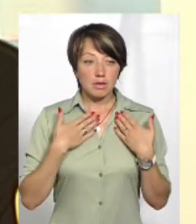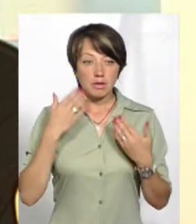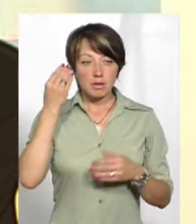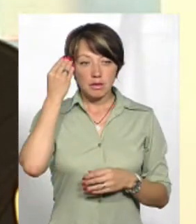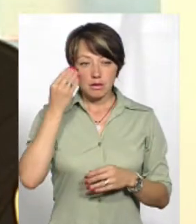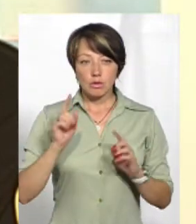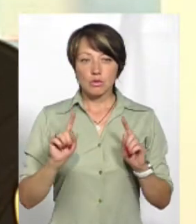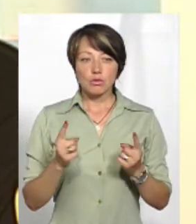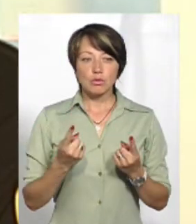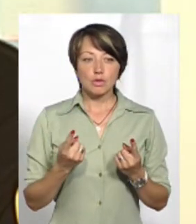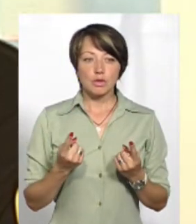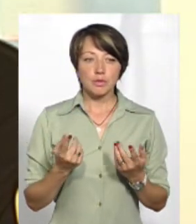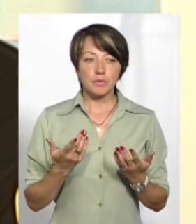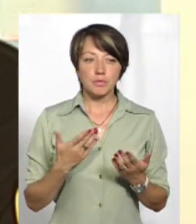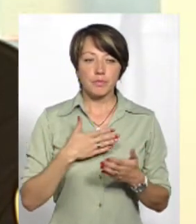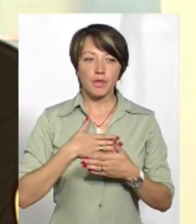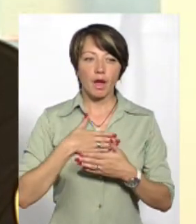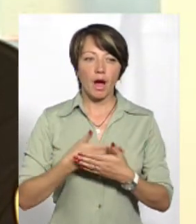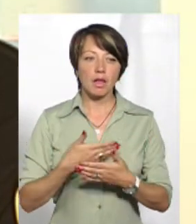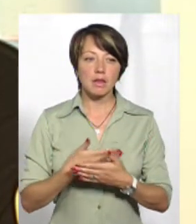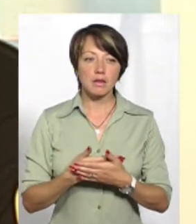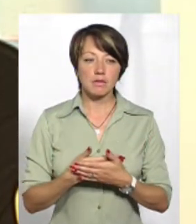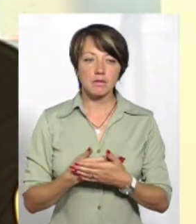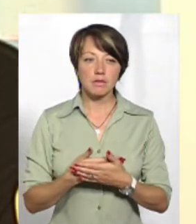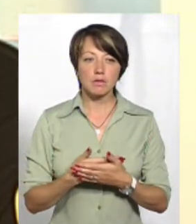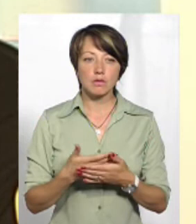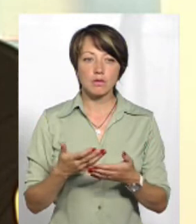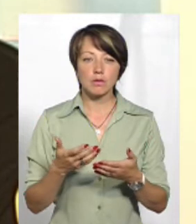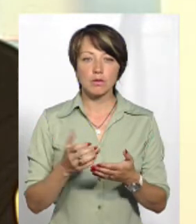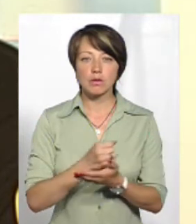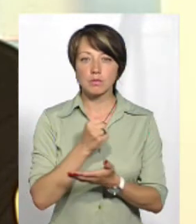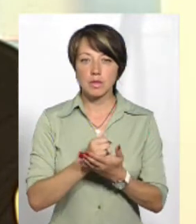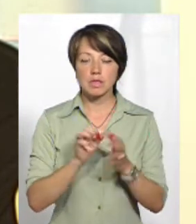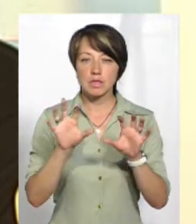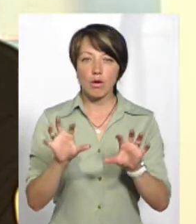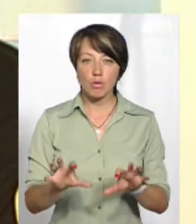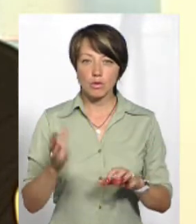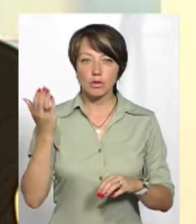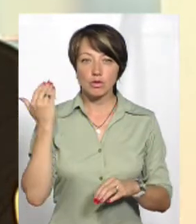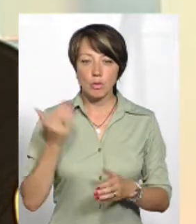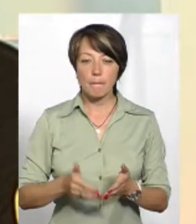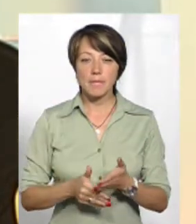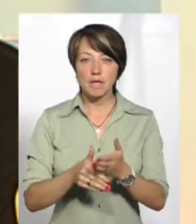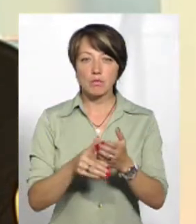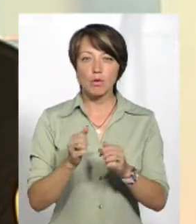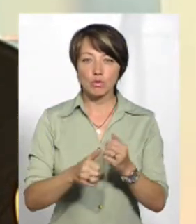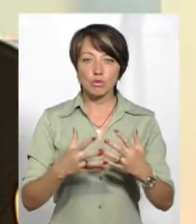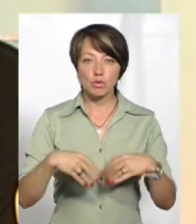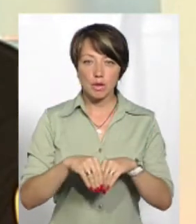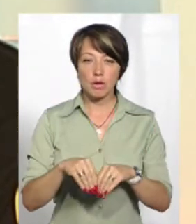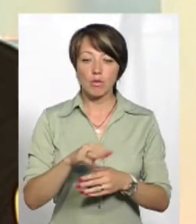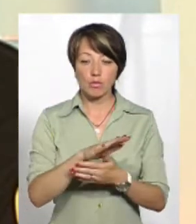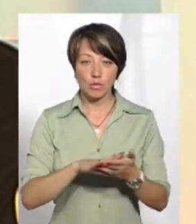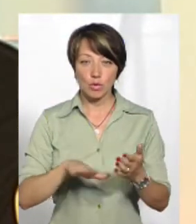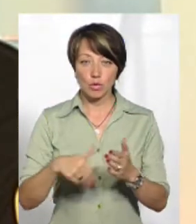кажеться, дуже активно тоді приймалися всі законодавчі акти для того, щоб підтримати кожну родину. І вони діють на